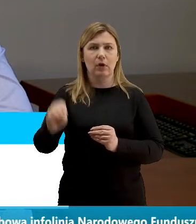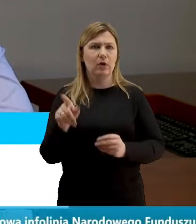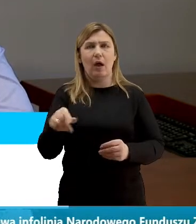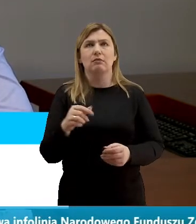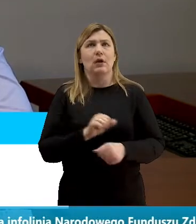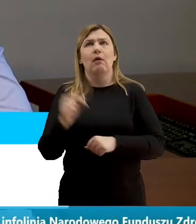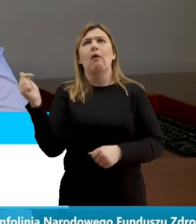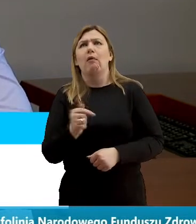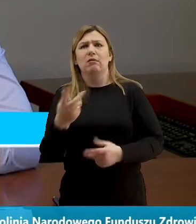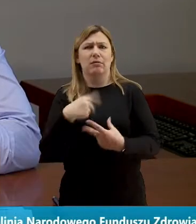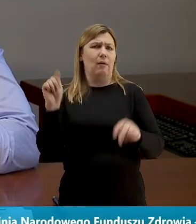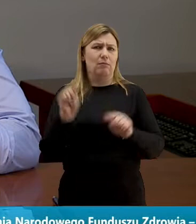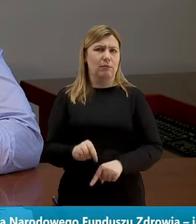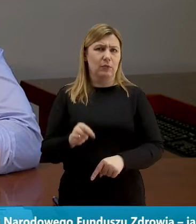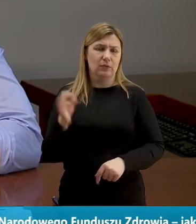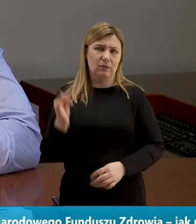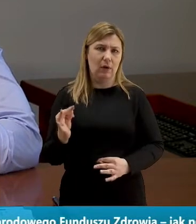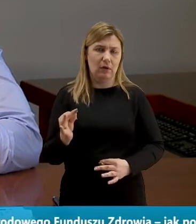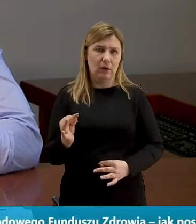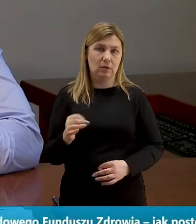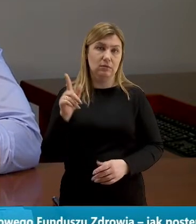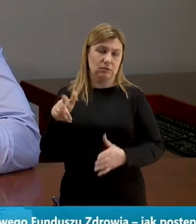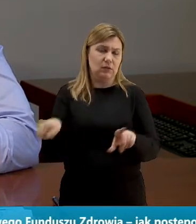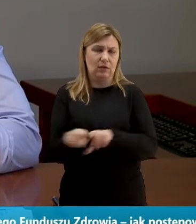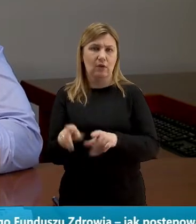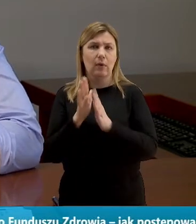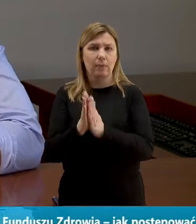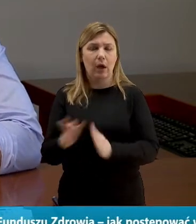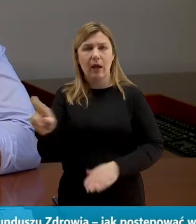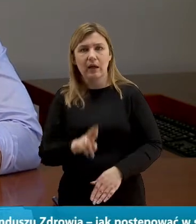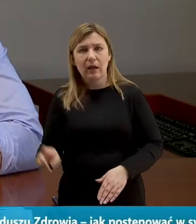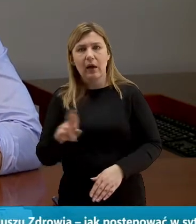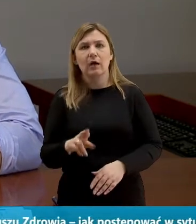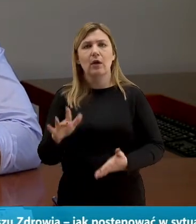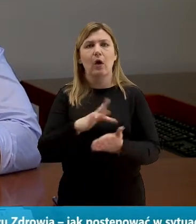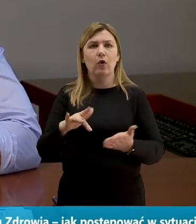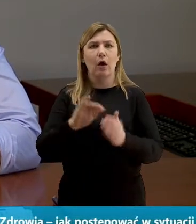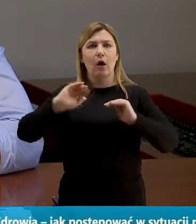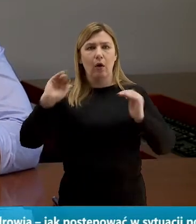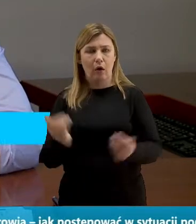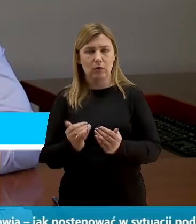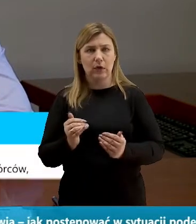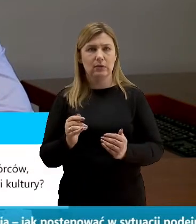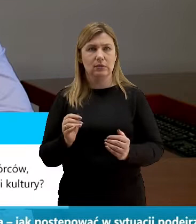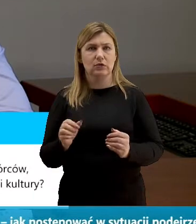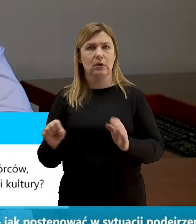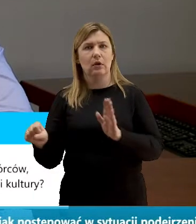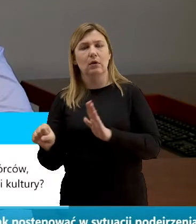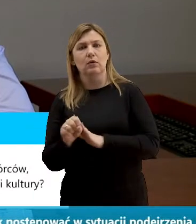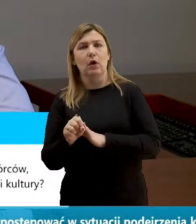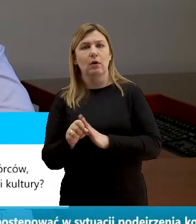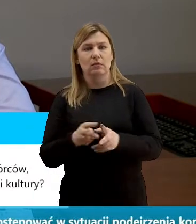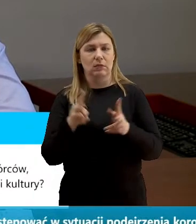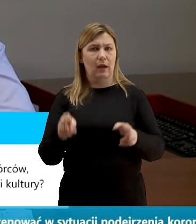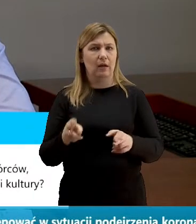musi w tej chwili w tej chwili odbyć zresztą też prosiliśmy rady osiedli o ograniczenie do niezbędnego minimum zakresu ich działania